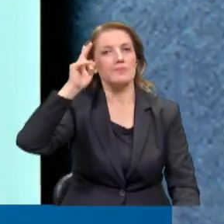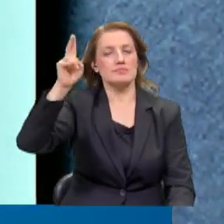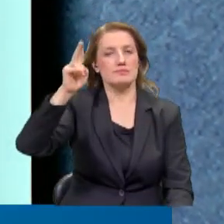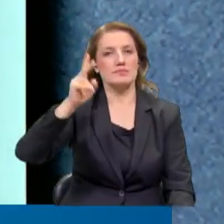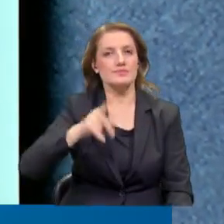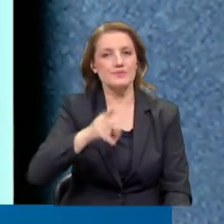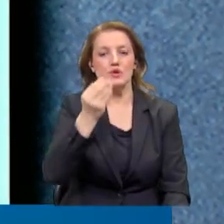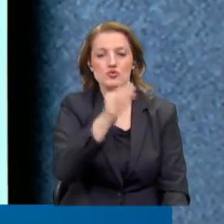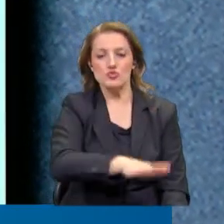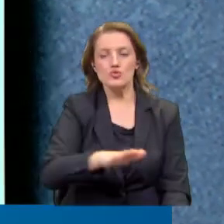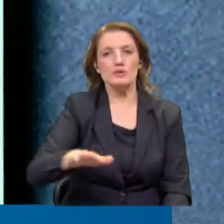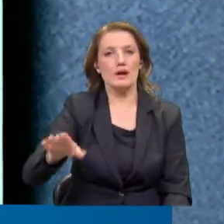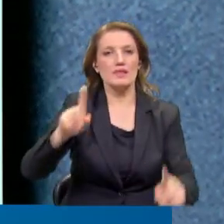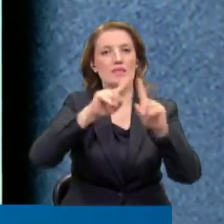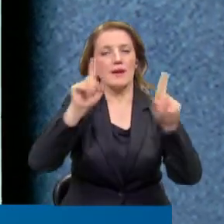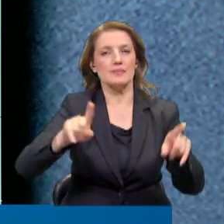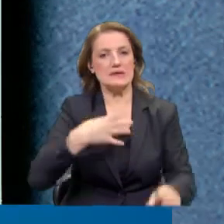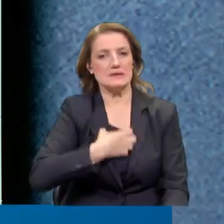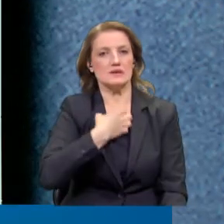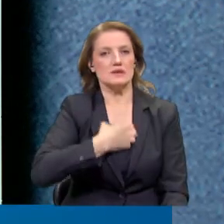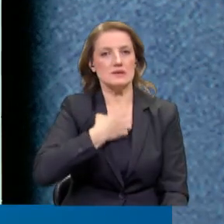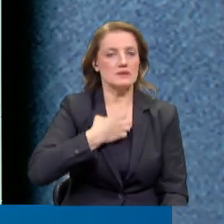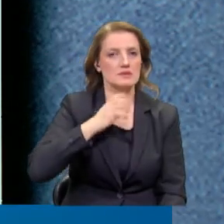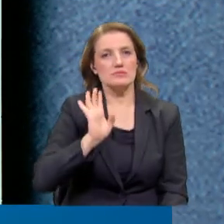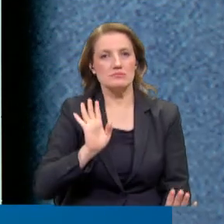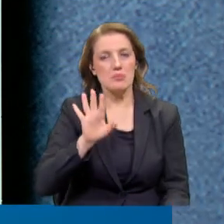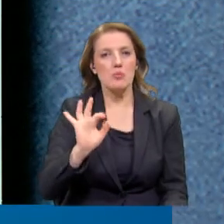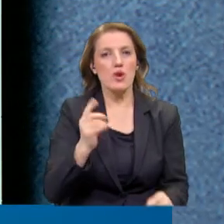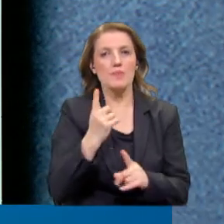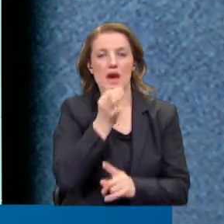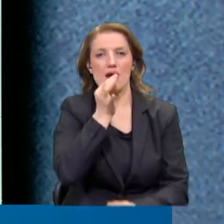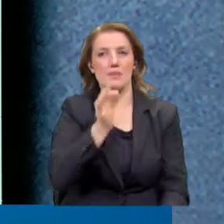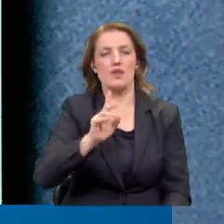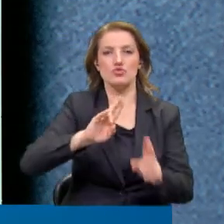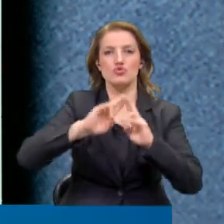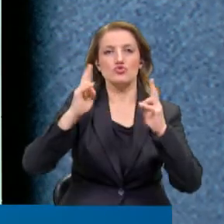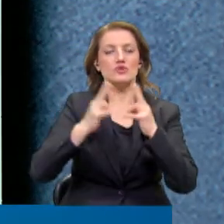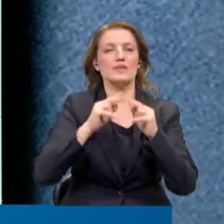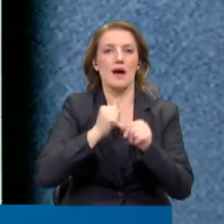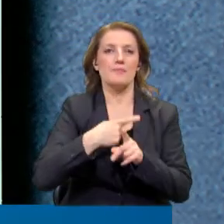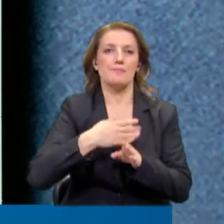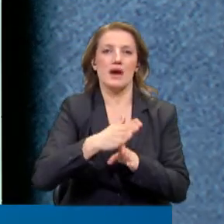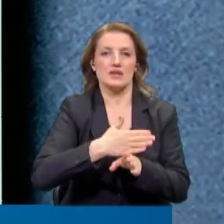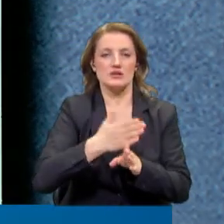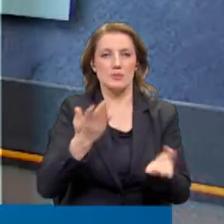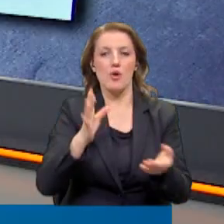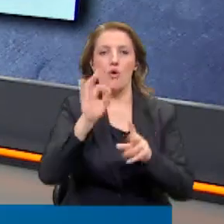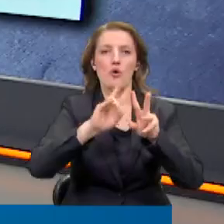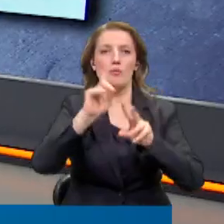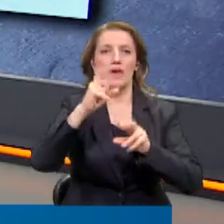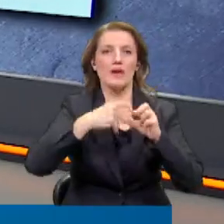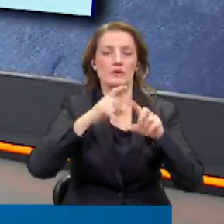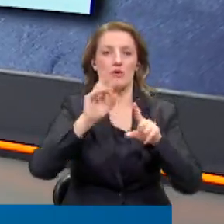Çocukların tablosu yine endişe verici. Böyle bir haberi de dünyadan paylaşalım. Dünyada omikron